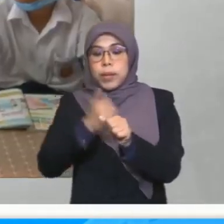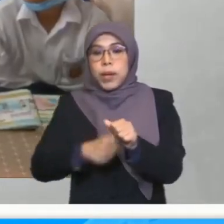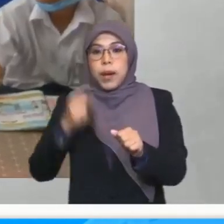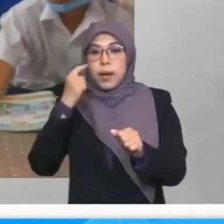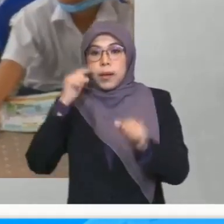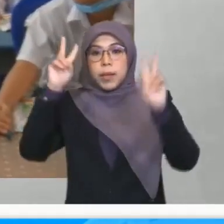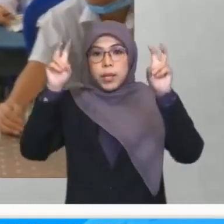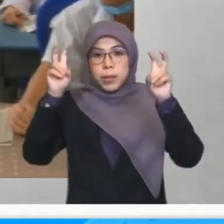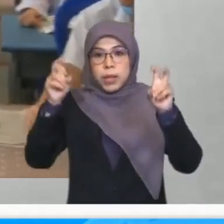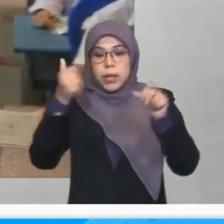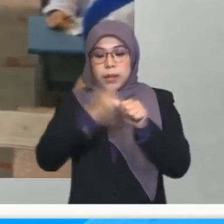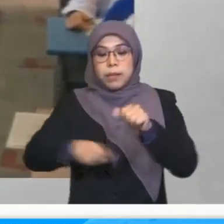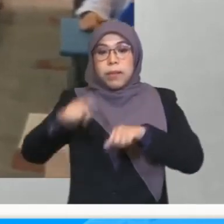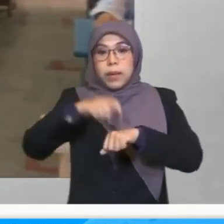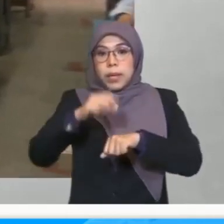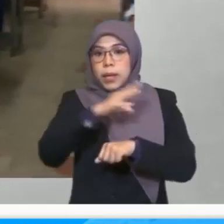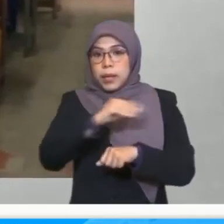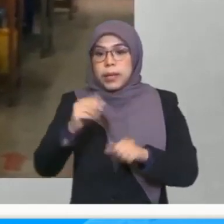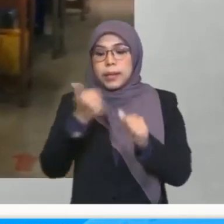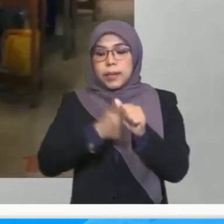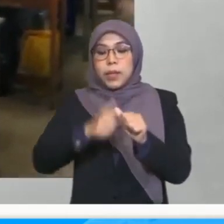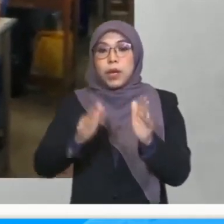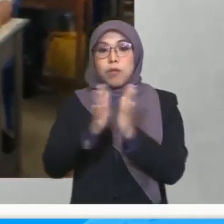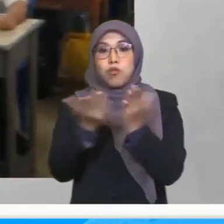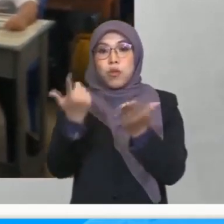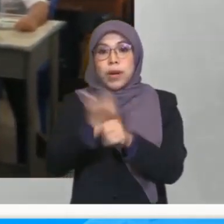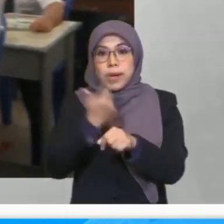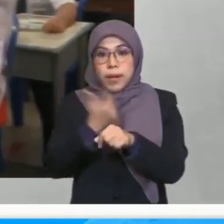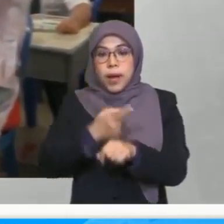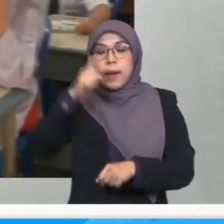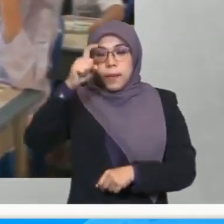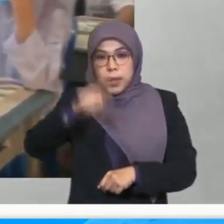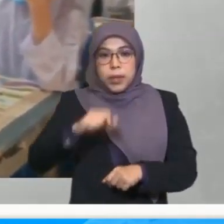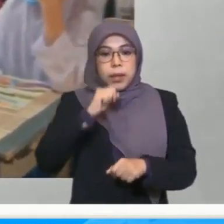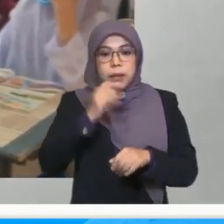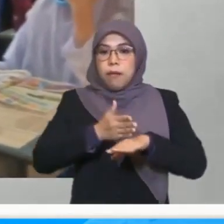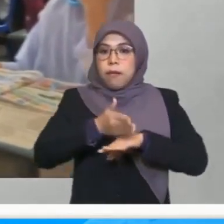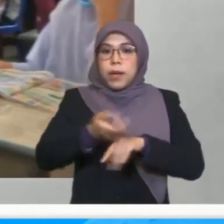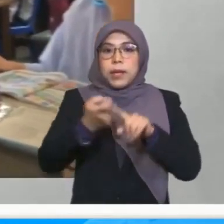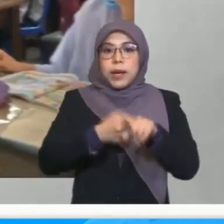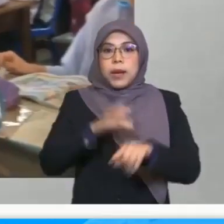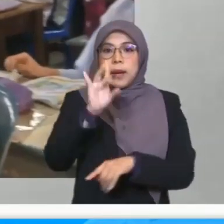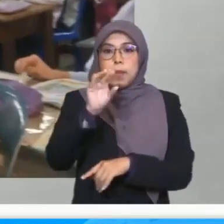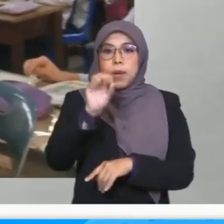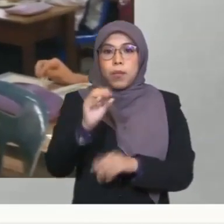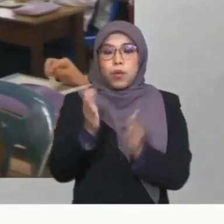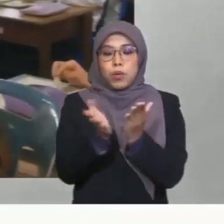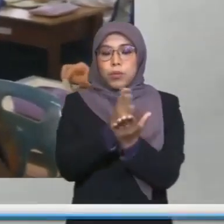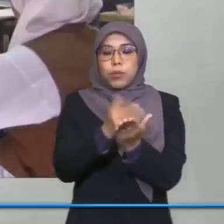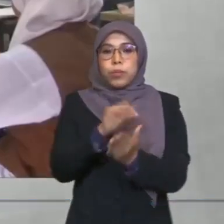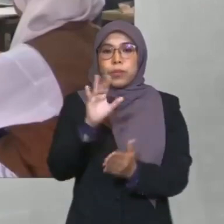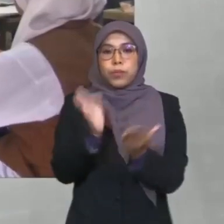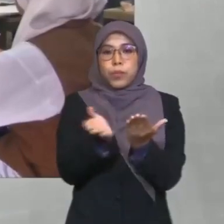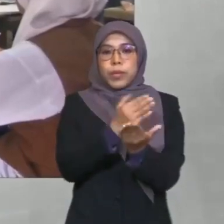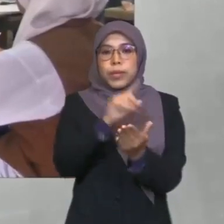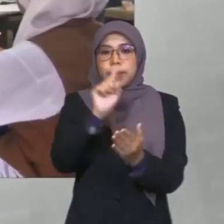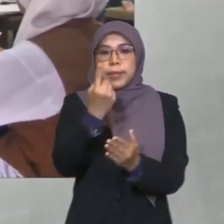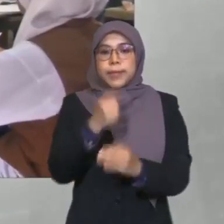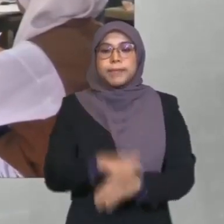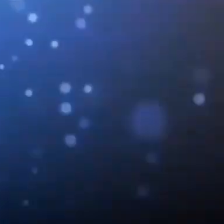pelajaran pada satu masa dan setiap buku latihan hendaklah tidak melebihi 80 muka surat. Terima kasih telah